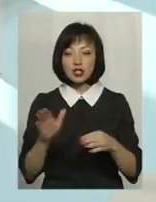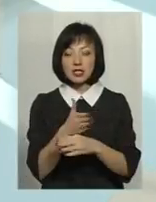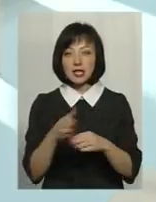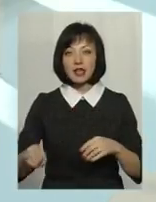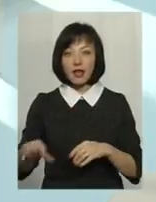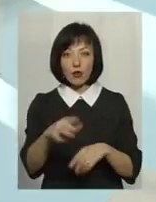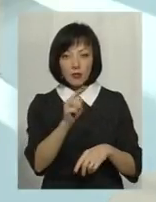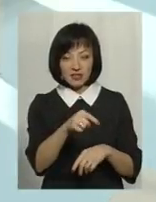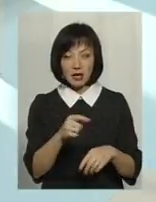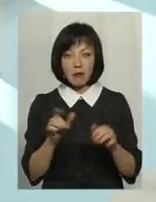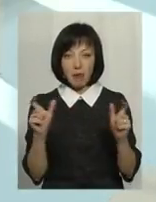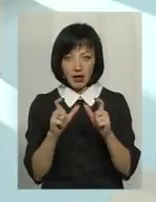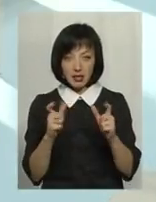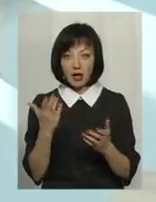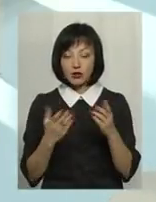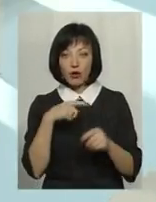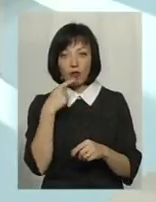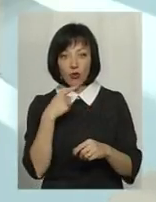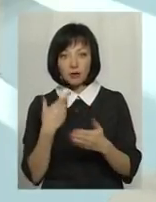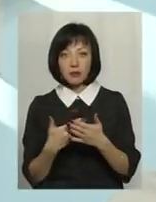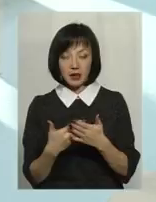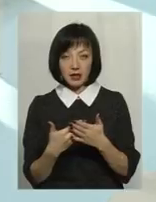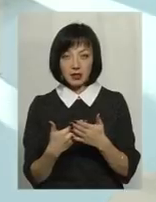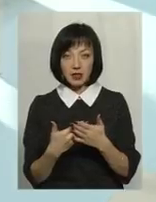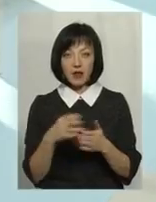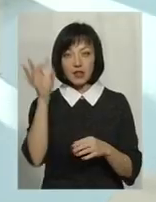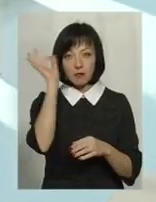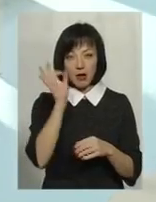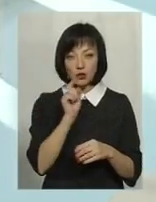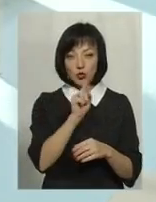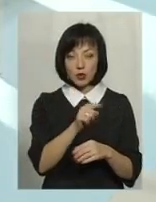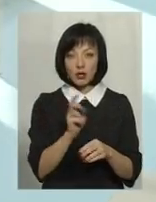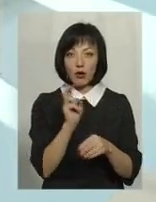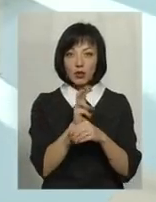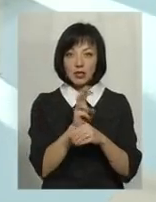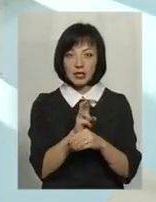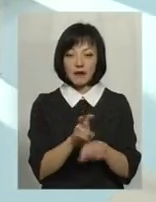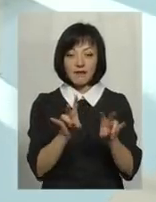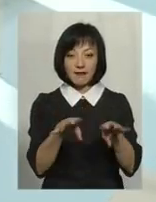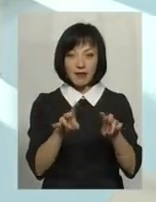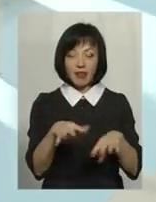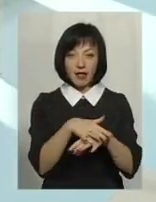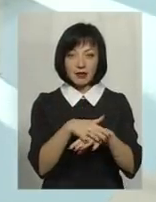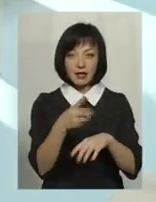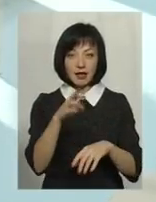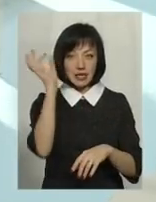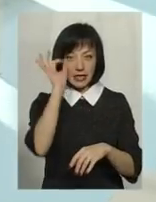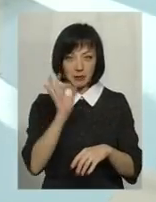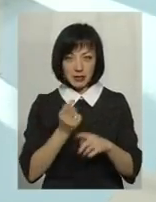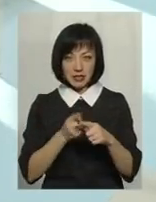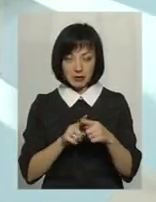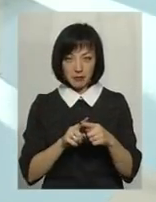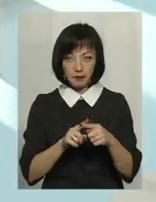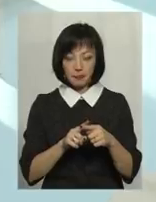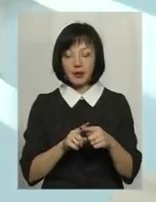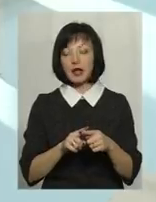в цих магазинах. І якщо ми говоримо, наприклад, для прикладу взяти там в Німеччині, то туди буде ходити корінне населення, тобто німці за цим продуктом.